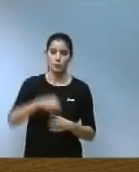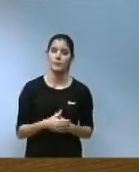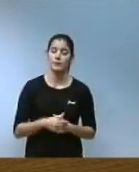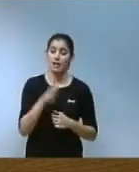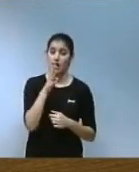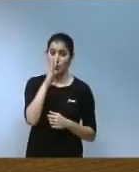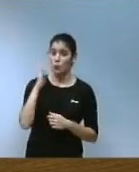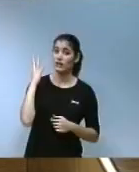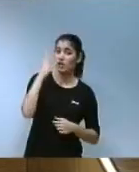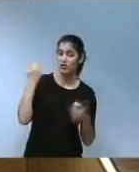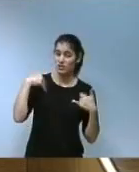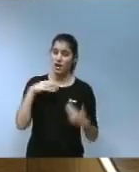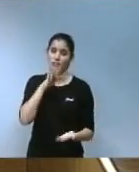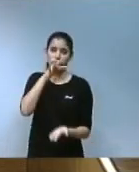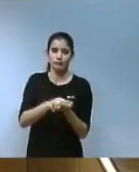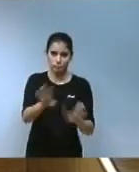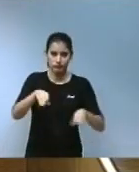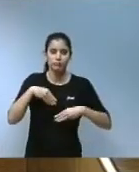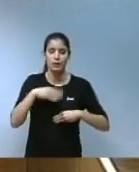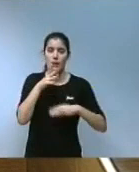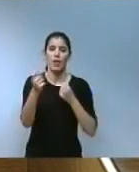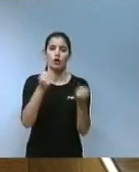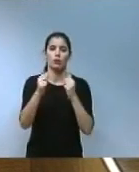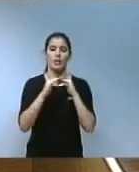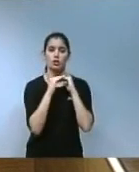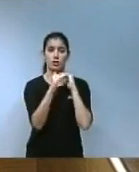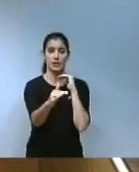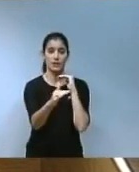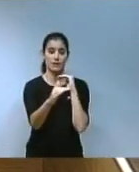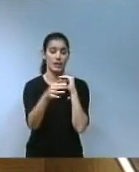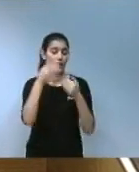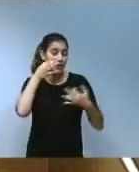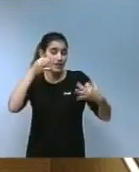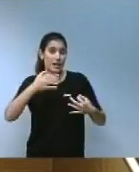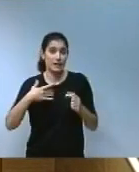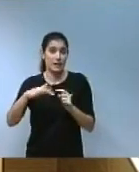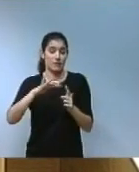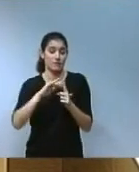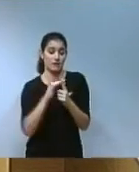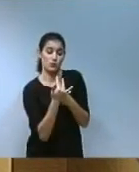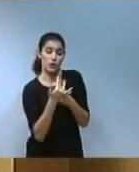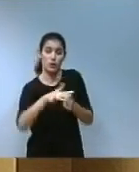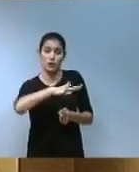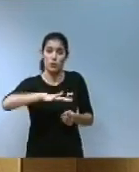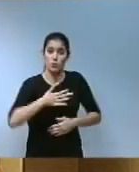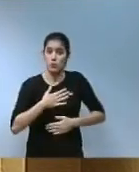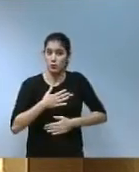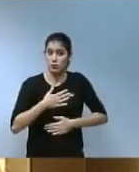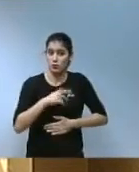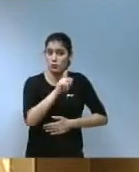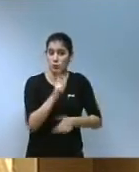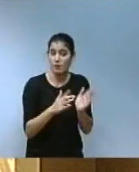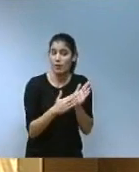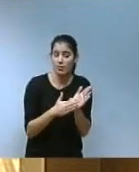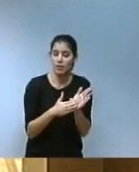la responsabilitat de treballar per una economia sostenible des de la realitat del nostre teixit productiu, des de baix cap a dalt,